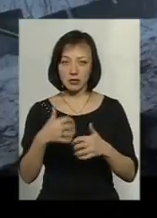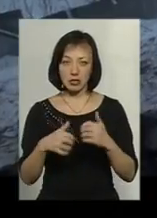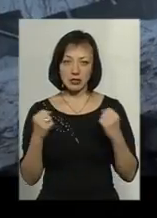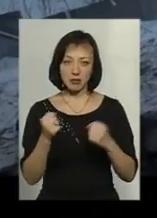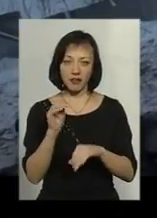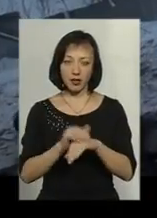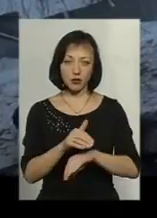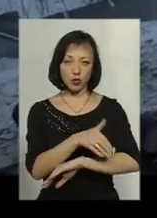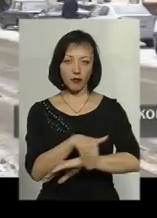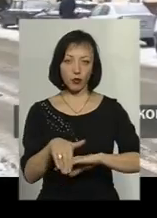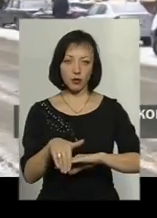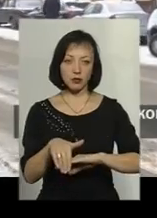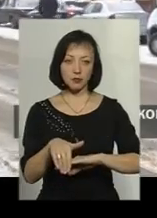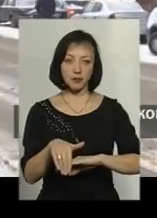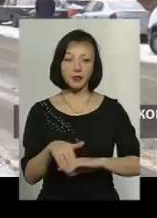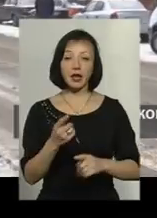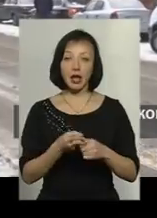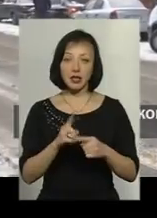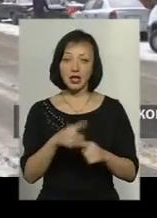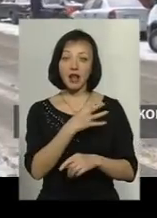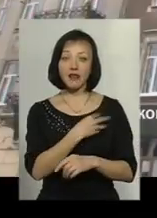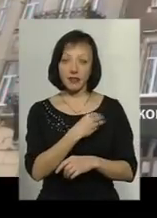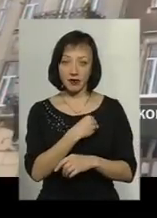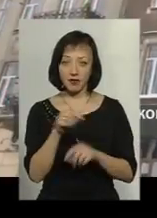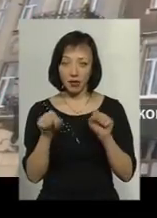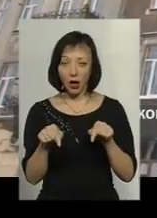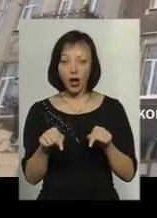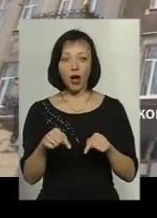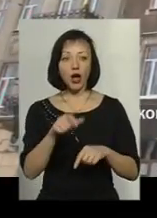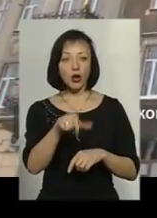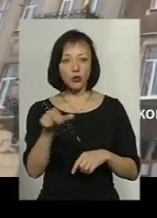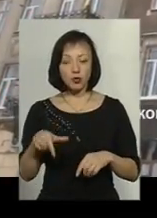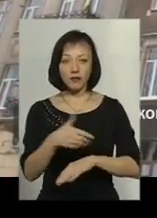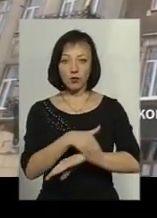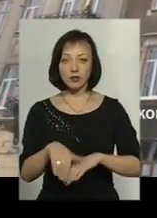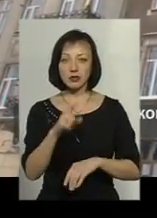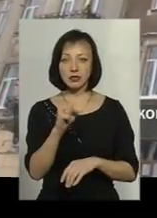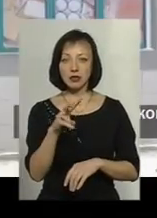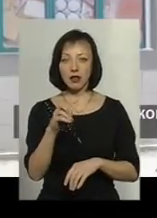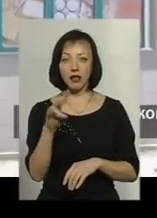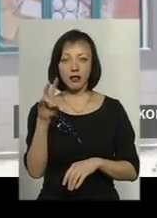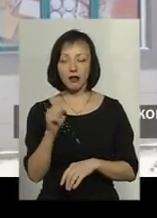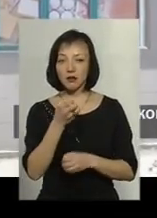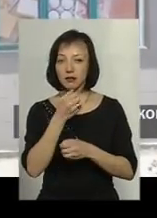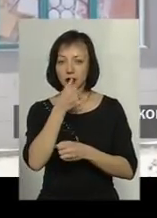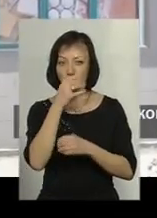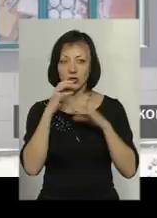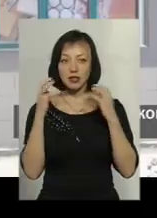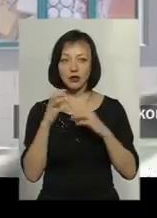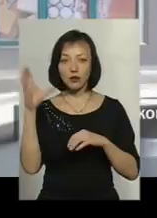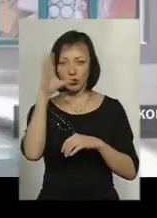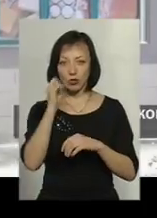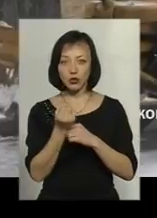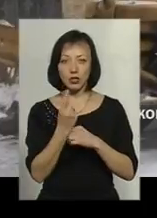зими фактично на вулиці. А це вже Львів. Тут мешканці вулиці Зеленої не можуть зігрітися ще з ночі 11